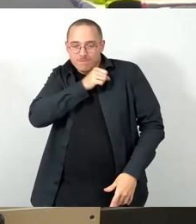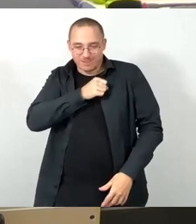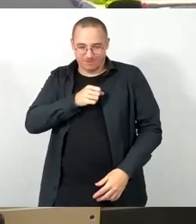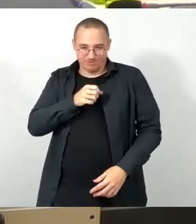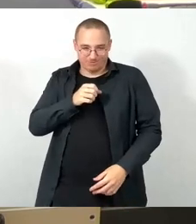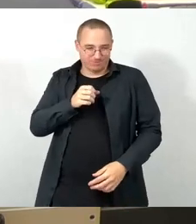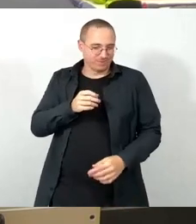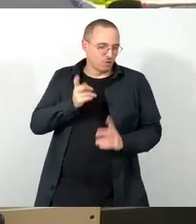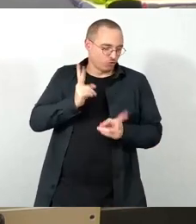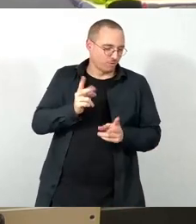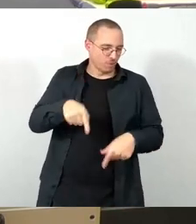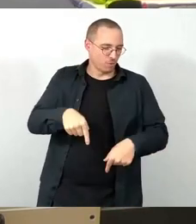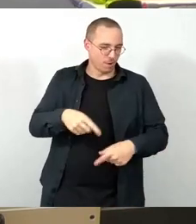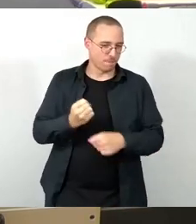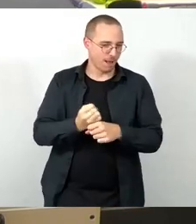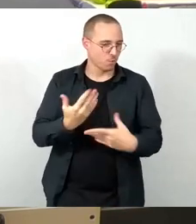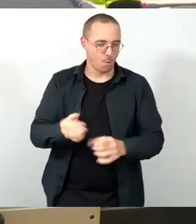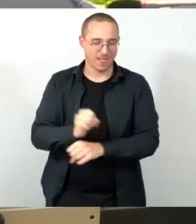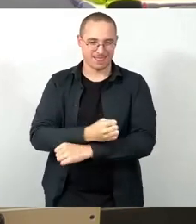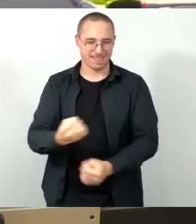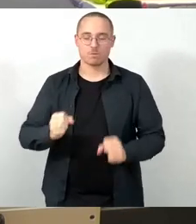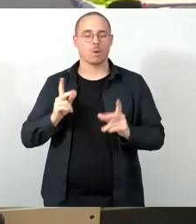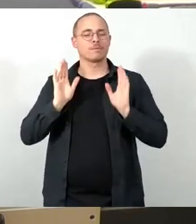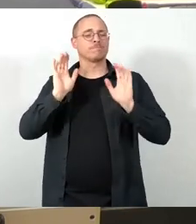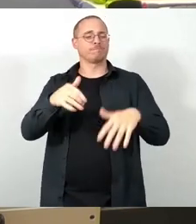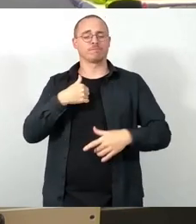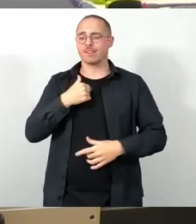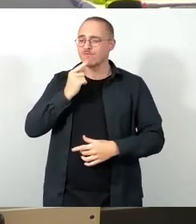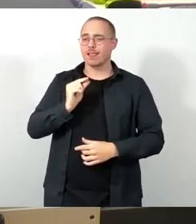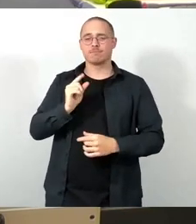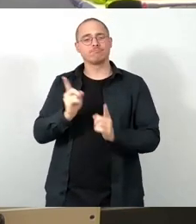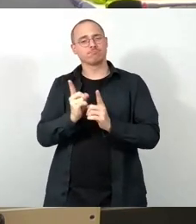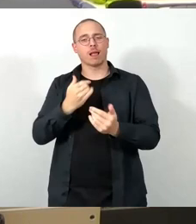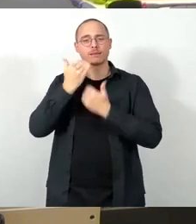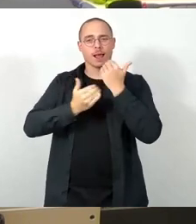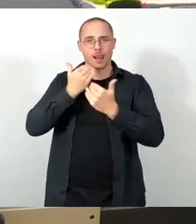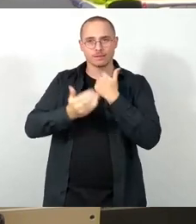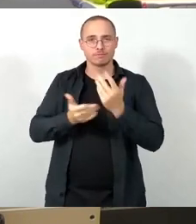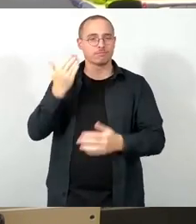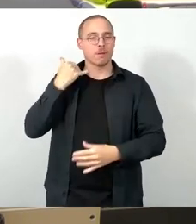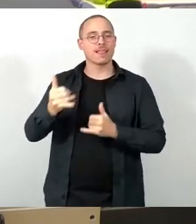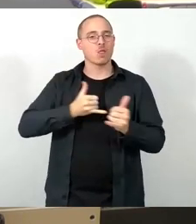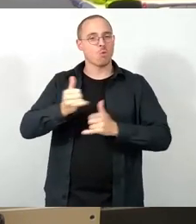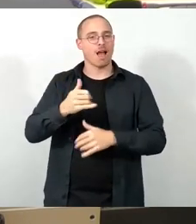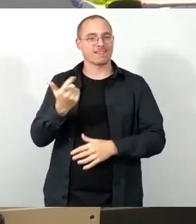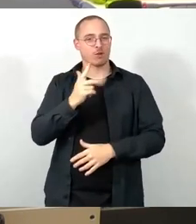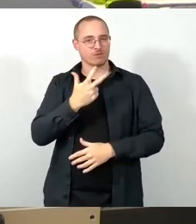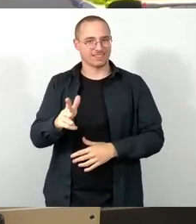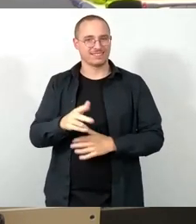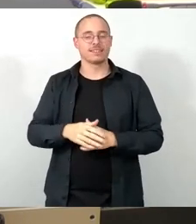Ich will einfach noch ein bisschen aus dem Nähkästel plaudern. Als im Januar 2023, es wurde ja schon darauf hingewiesen,